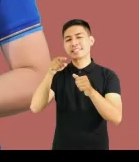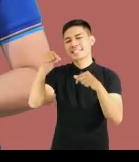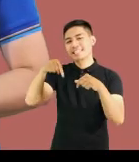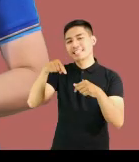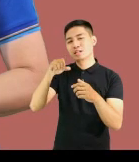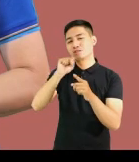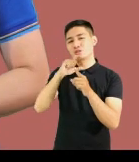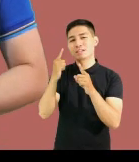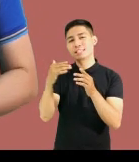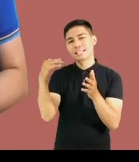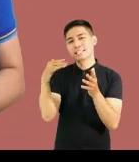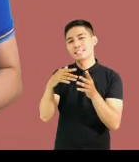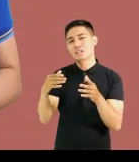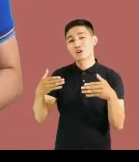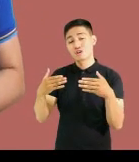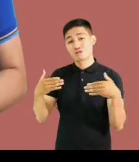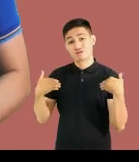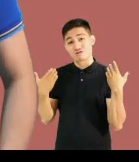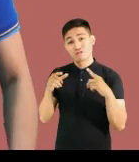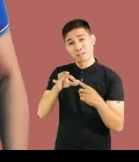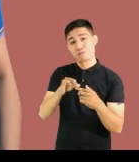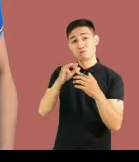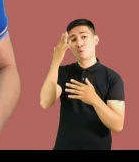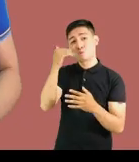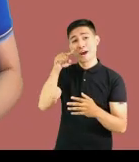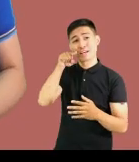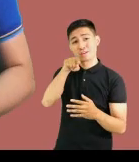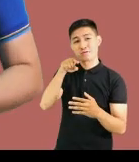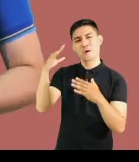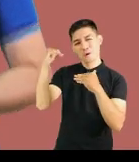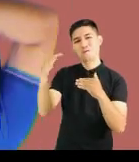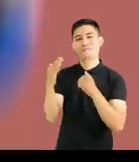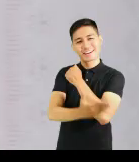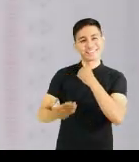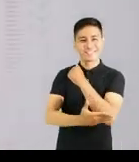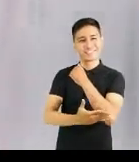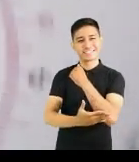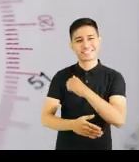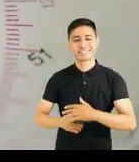araling pandipunan, binda ang kabataan dahil kayo ang pag-asa ng bayan.